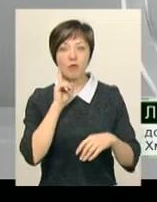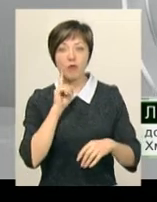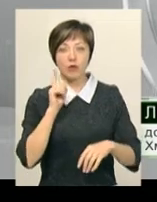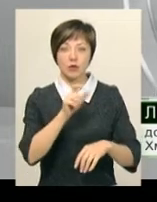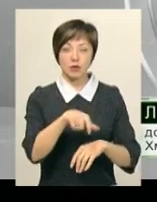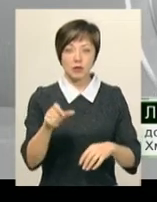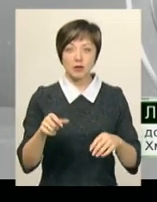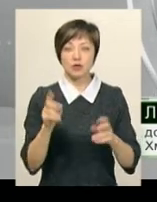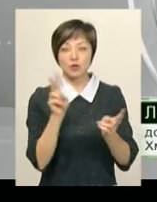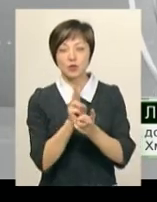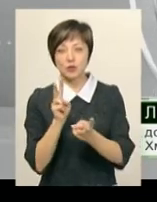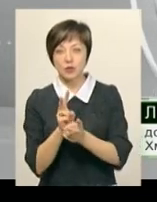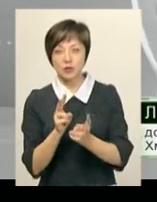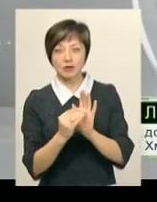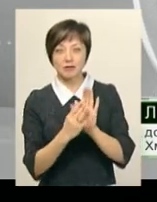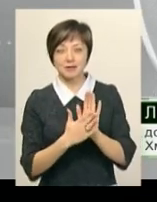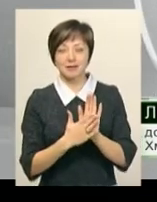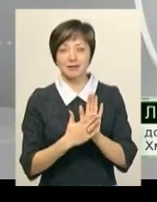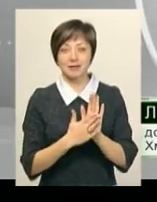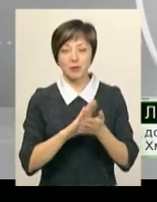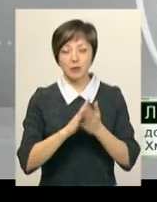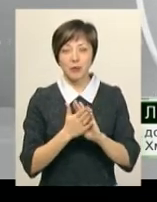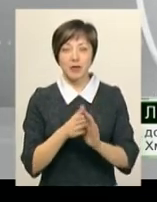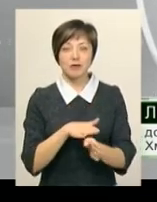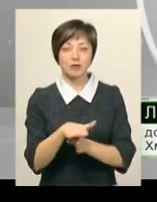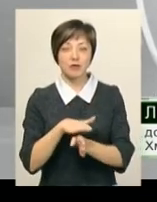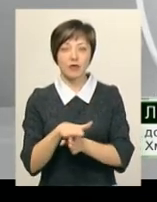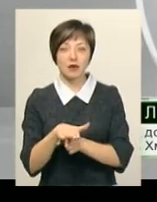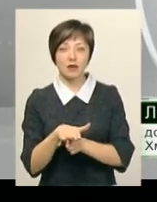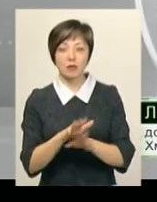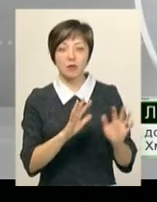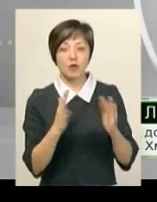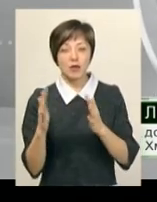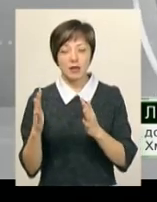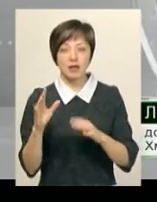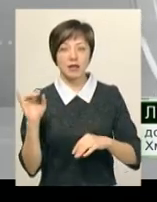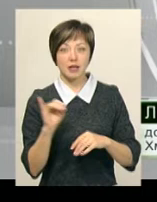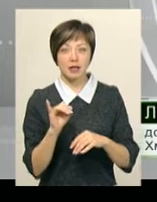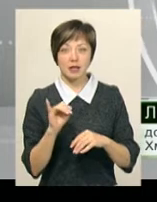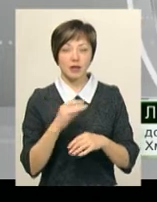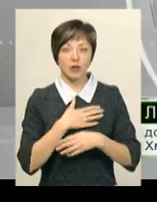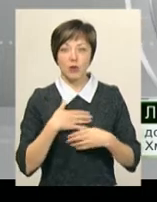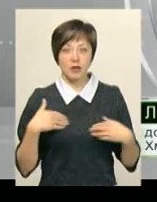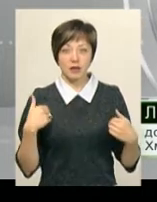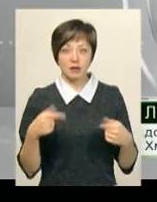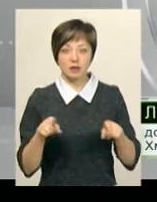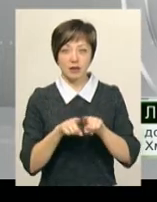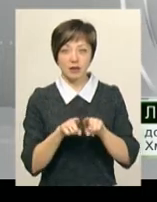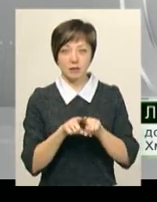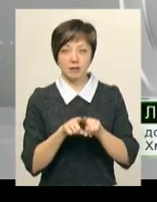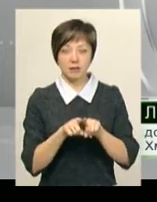Тут призначаються зустрічі, тут відбуваються певні події і не хотілося б його таким,